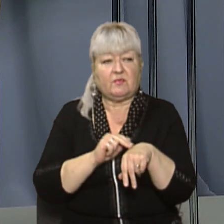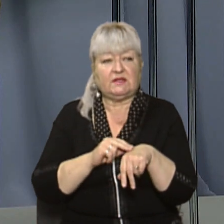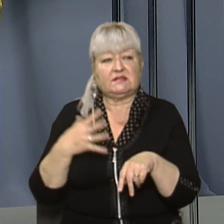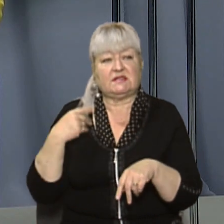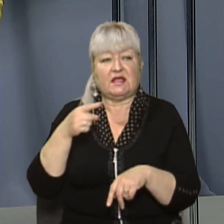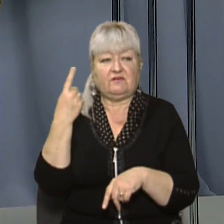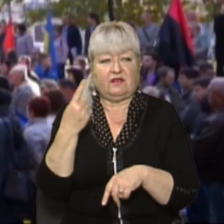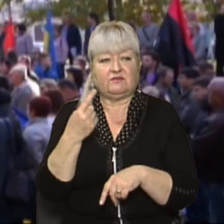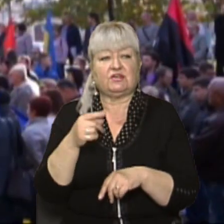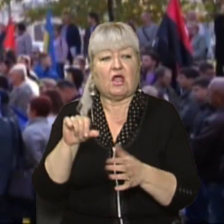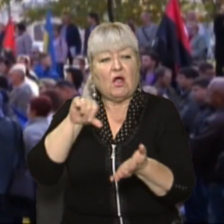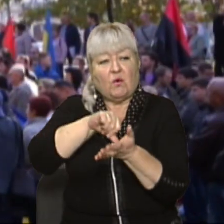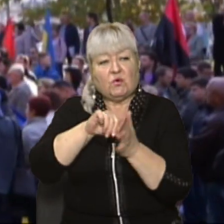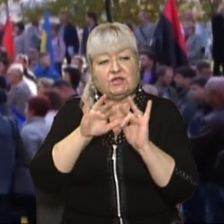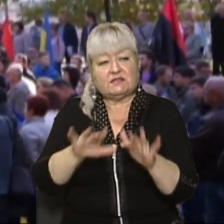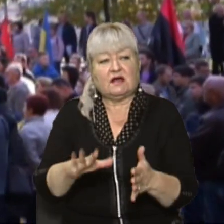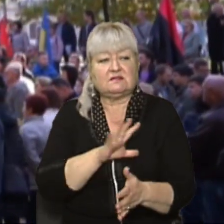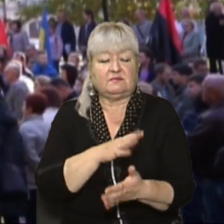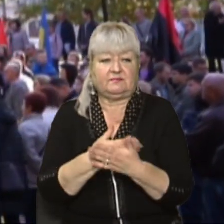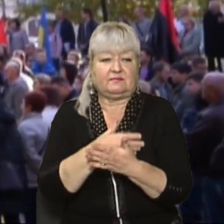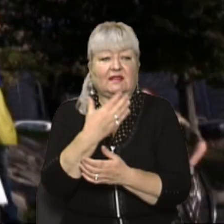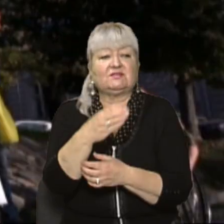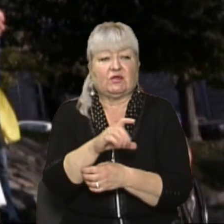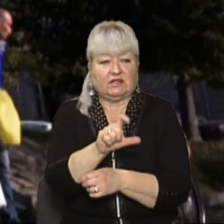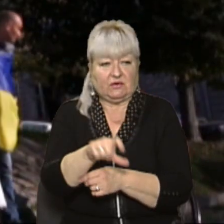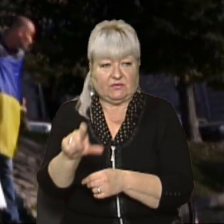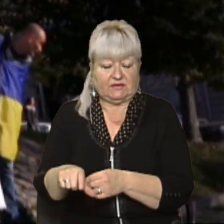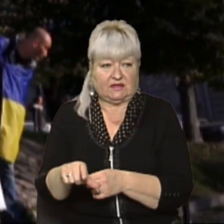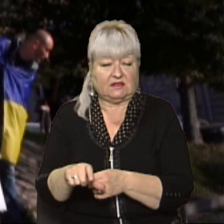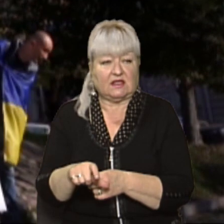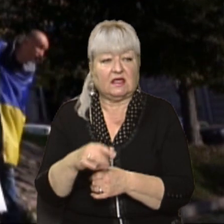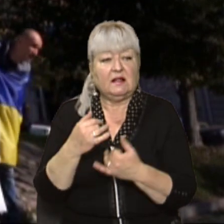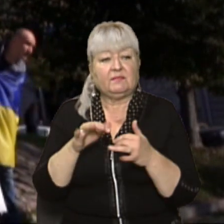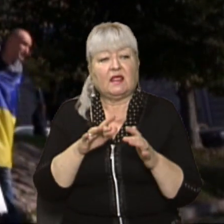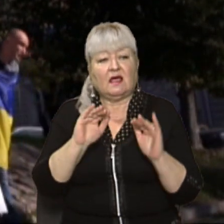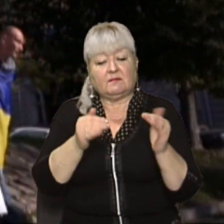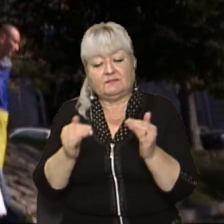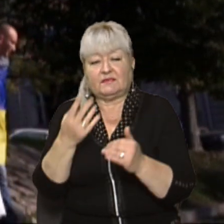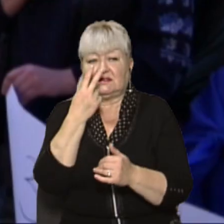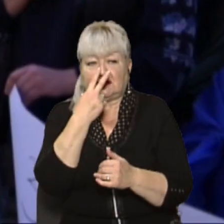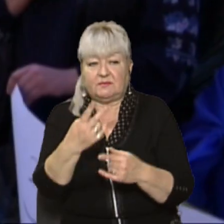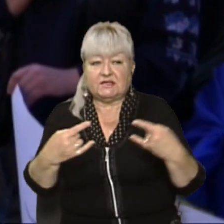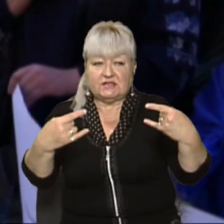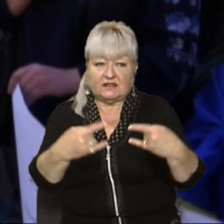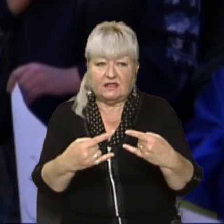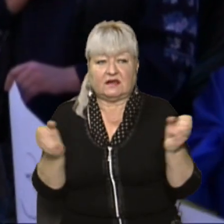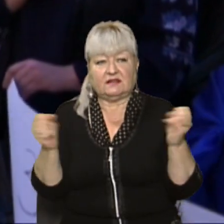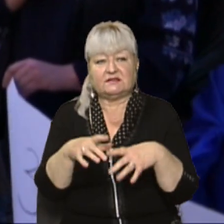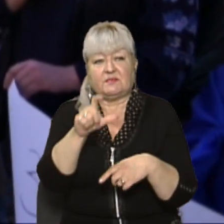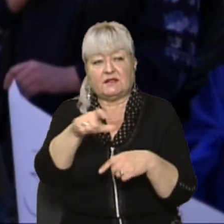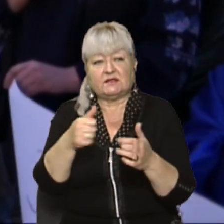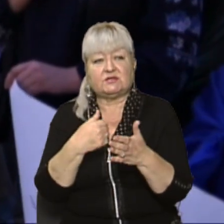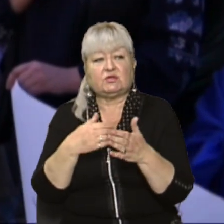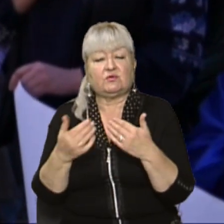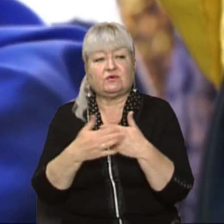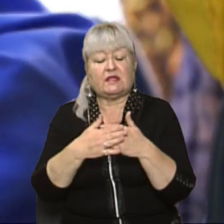Ярослава Пруця, участь у акції взяли близько сотні людей. Кадри із події ви зараз бачите на екранах. Зібралися люди біля пам